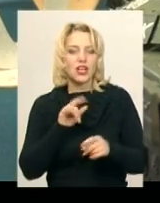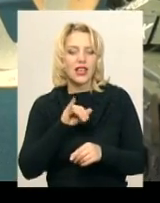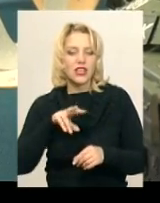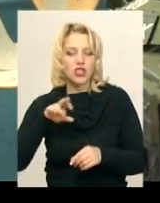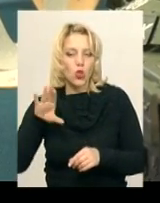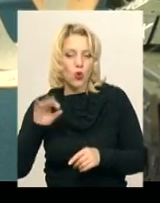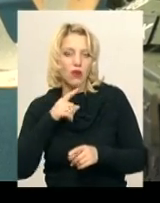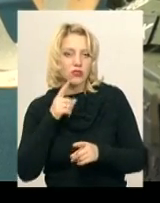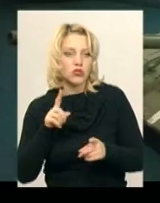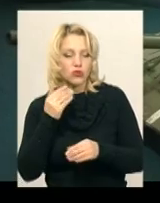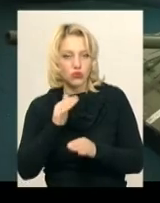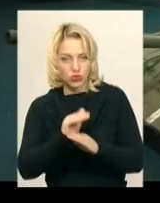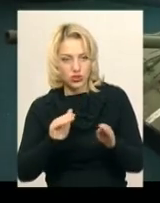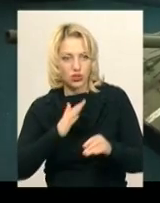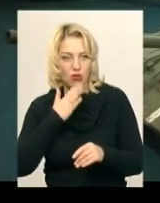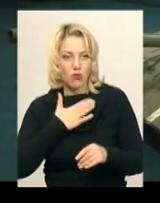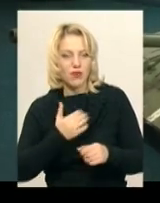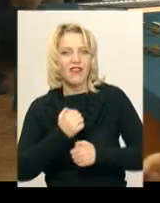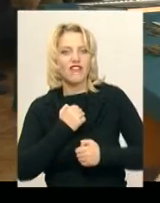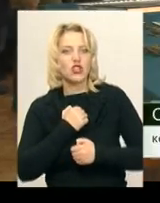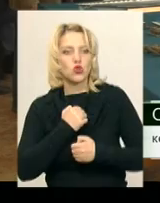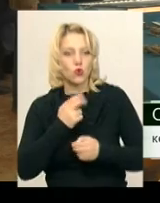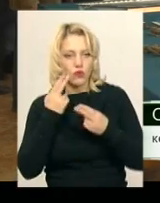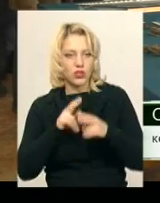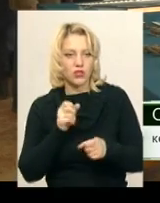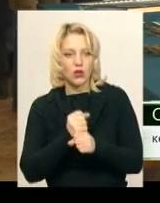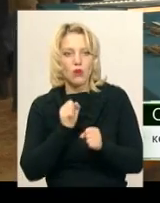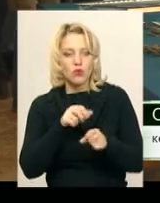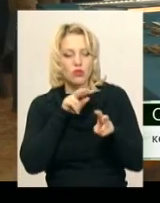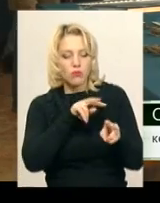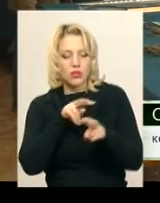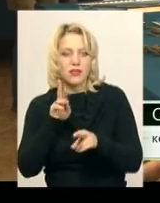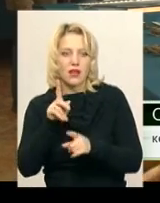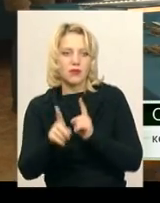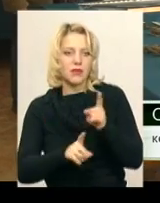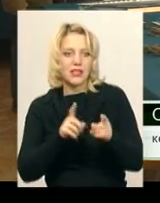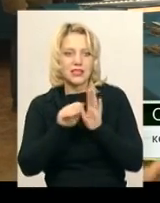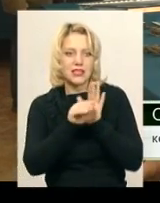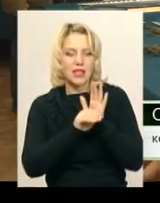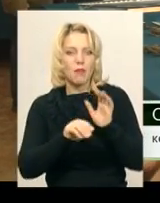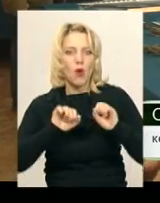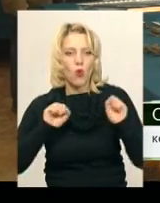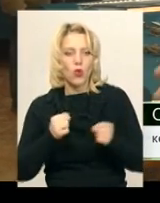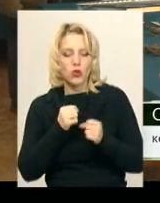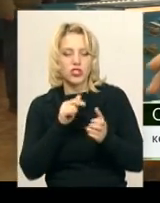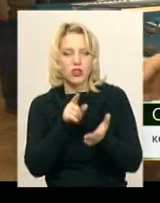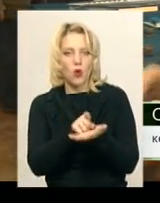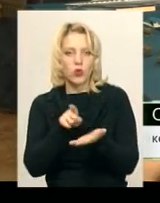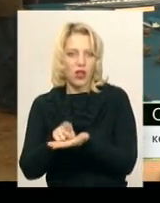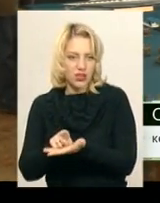його гуртківці полюбляють виготовляти військову техніку. Можна прослідкувати, як мінялася система охолодження в танках,